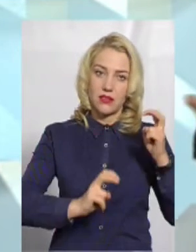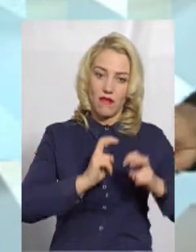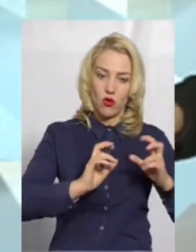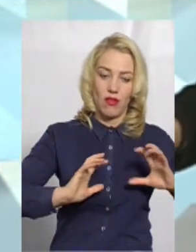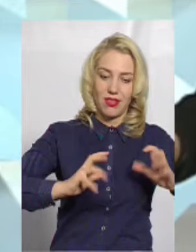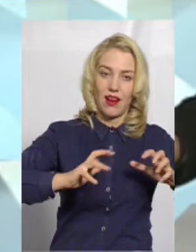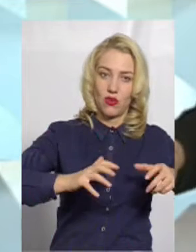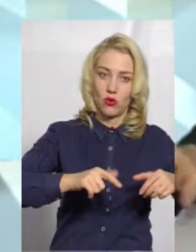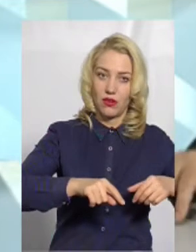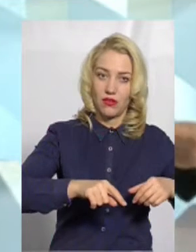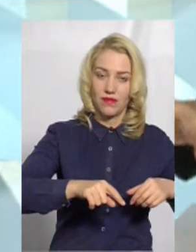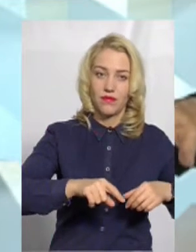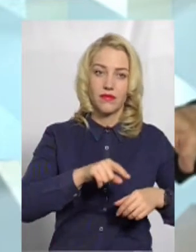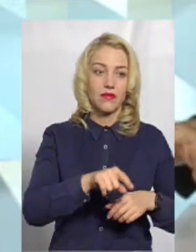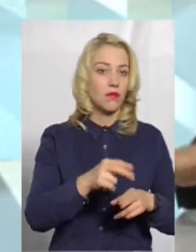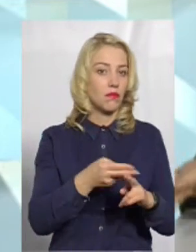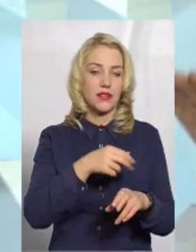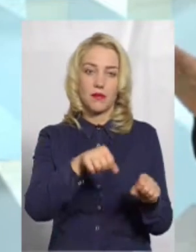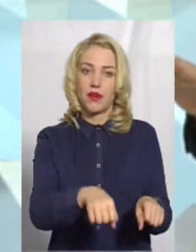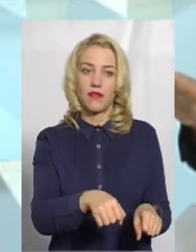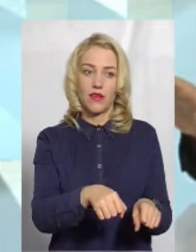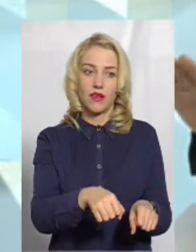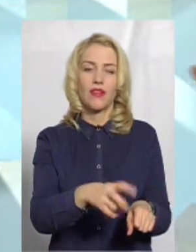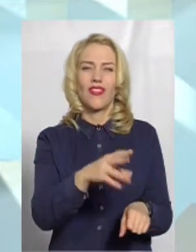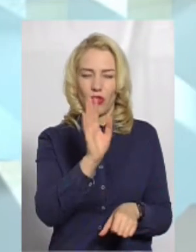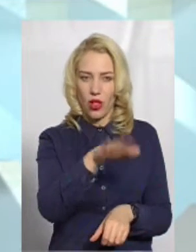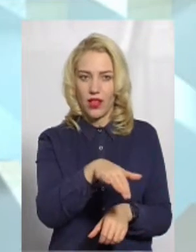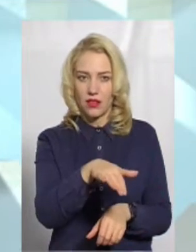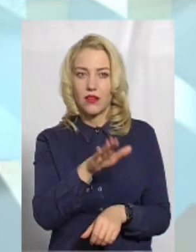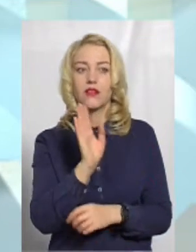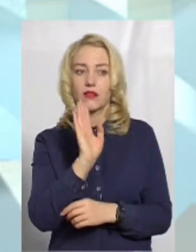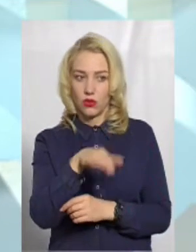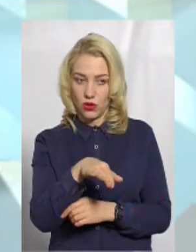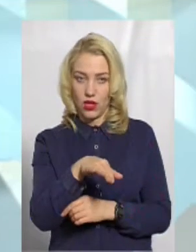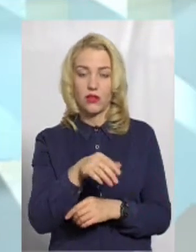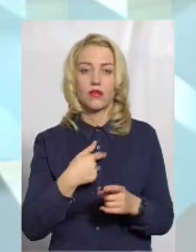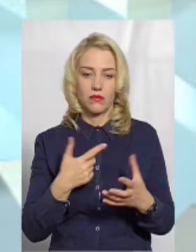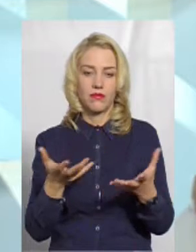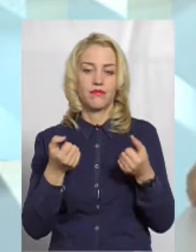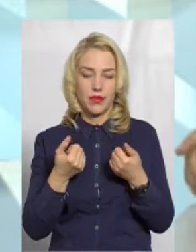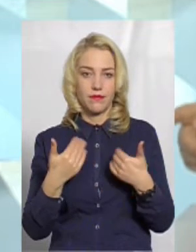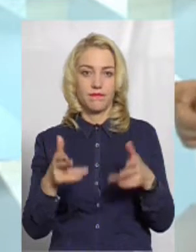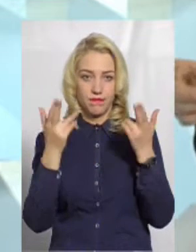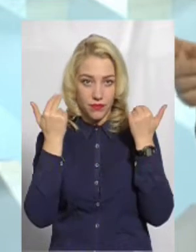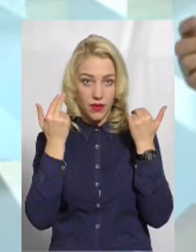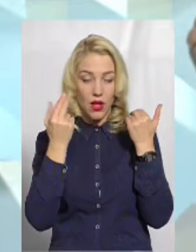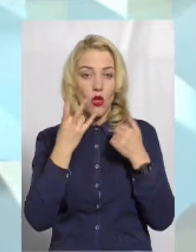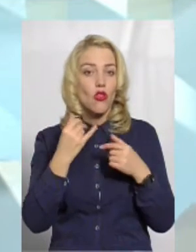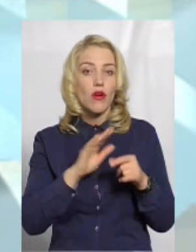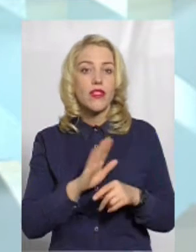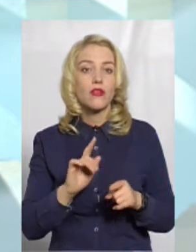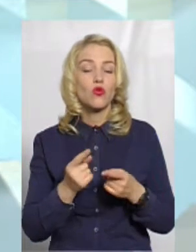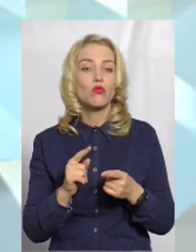вважалося, що він був позбавлений землі. Але ладно, цю популістську формулу прийняли. Але не тому,